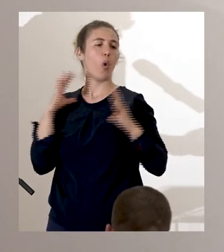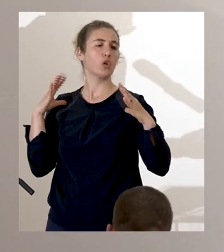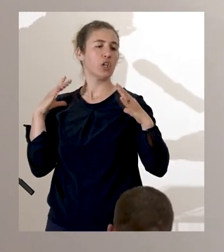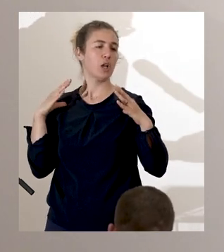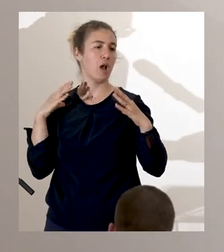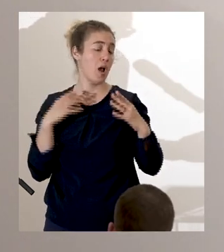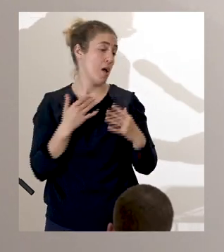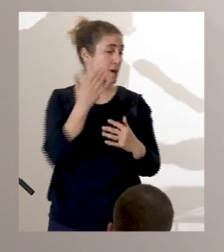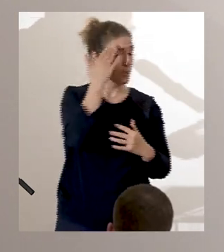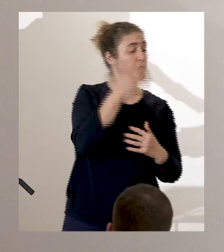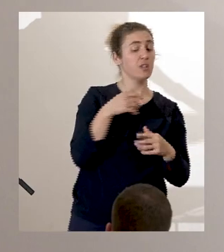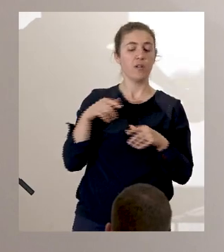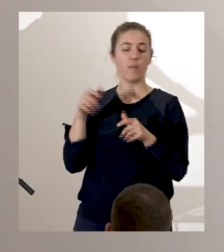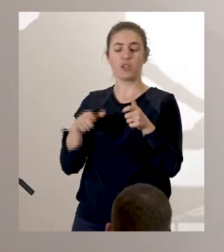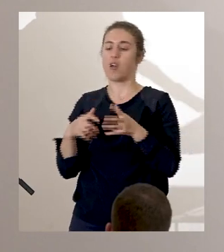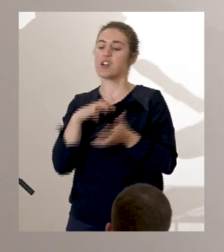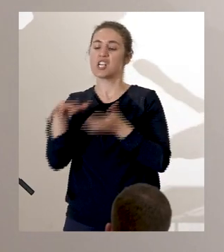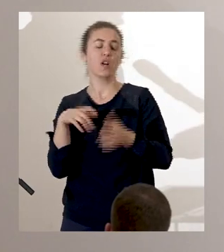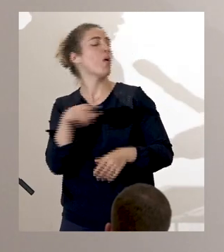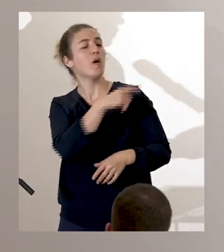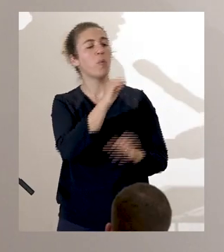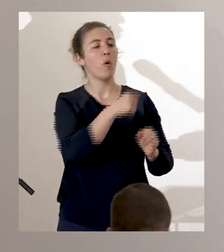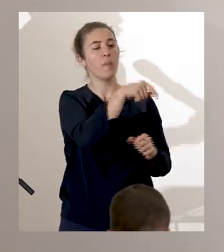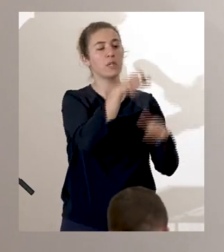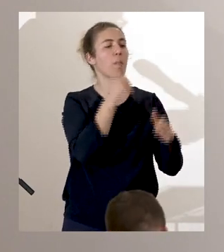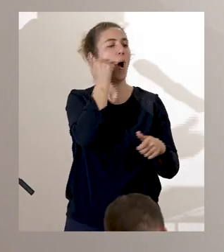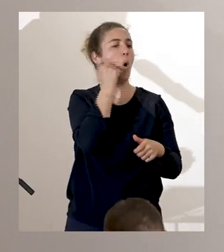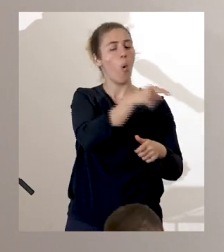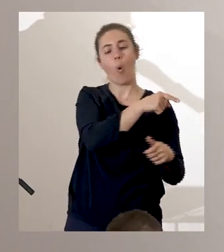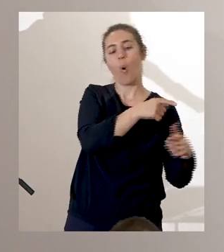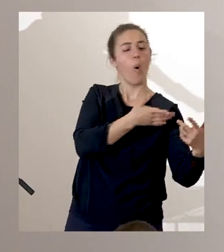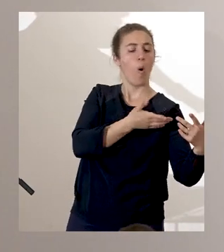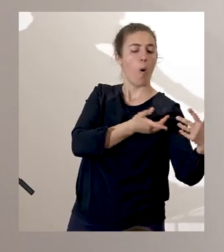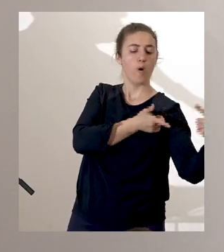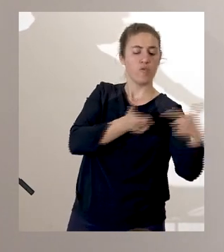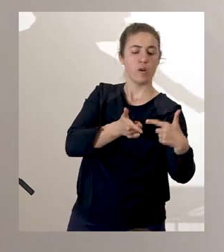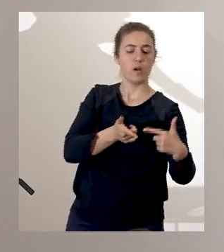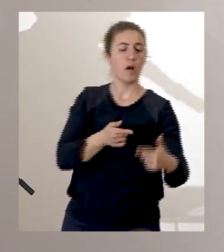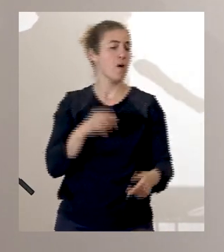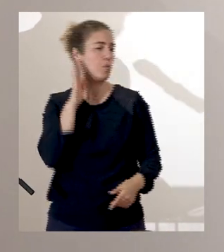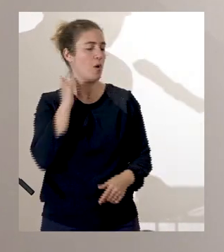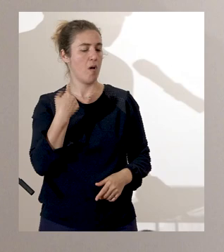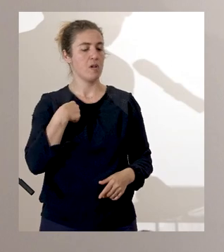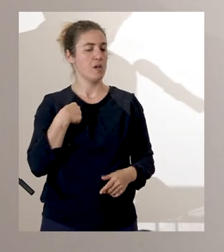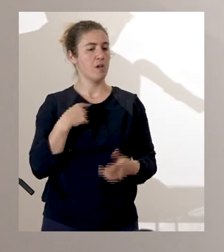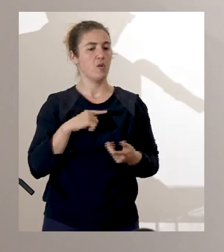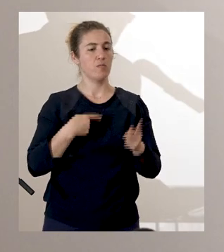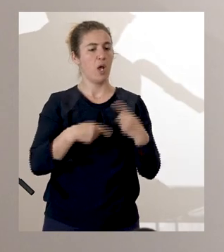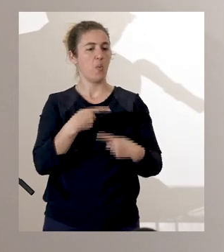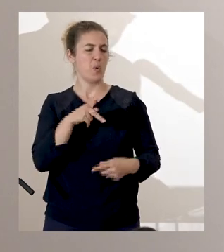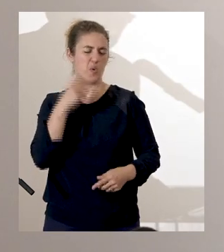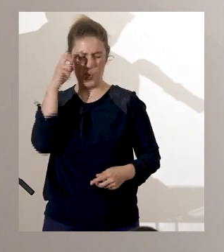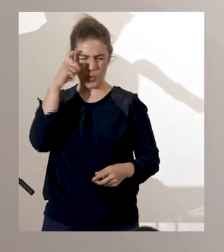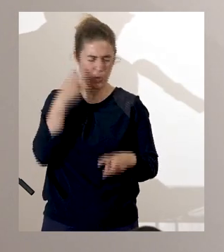'être chassés également par les marrons exploitaient davantage leurs esclaves ce qui leur valut d'être réputés les maîtres les plus cruels de la